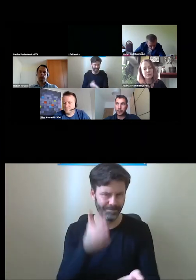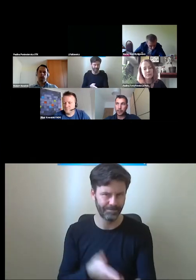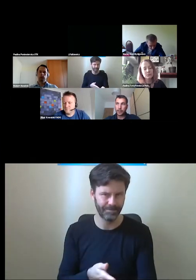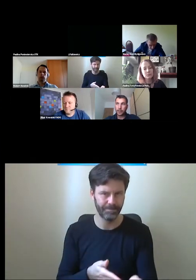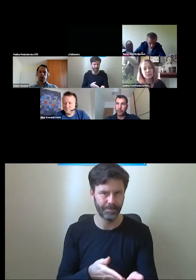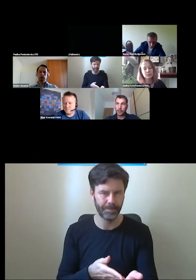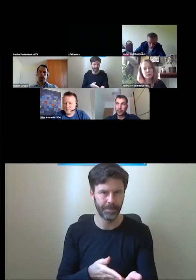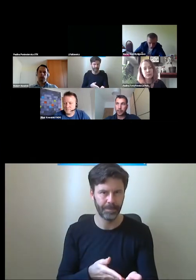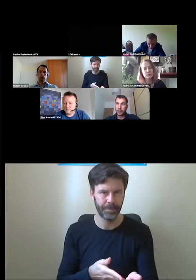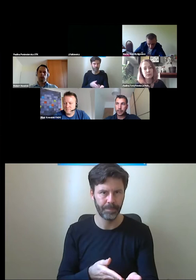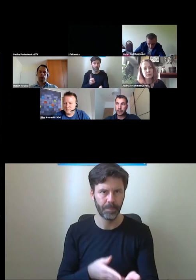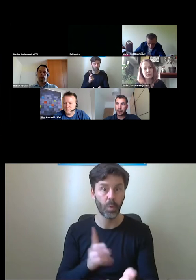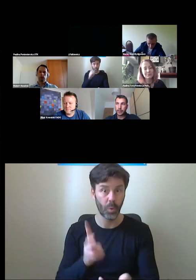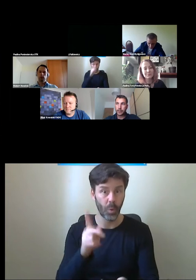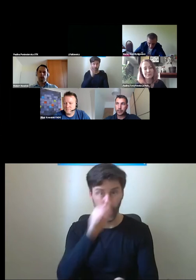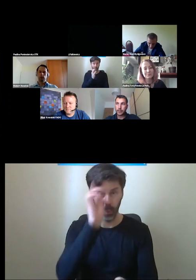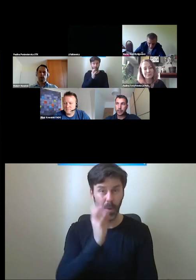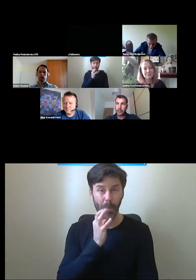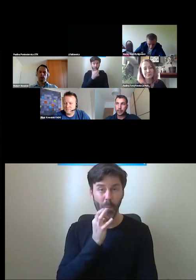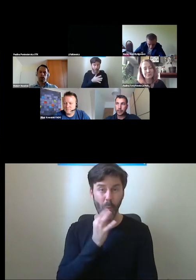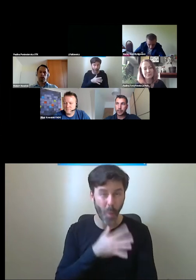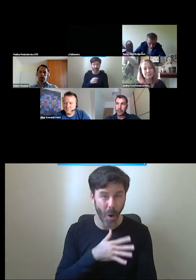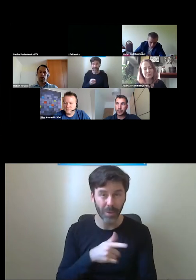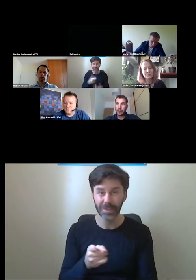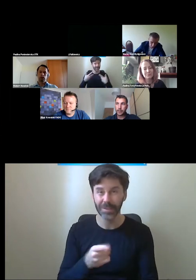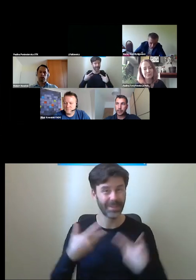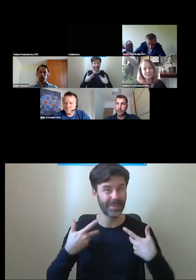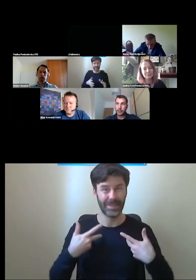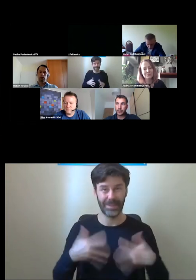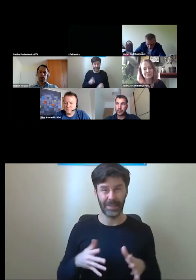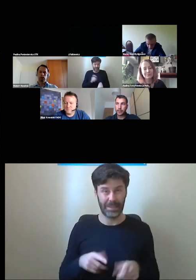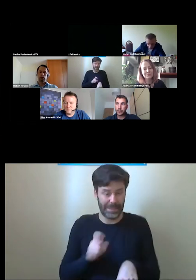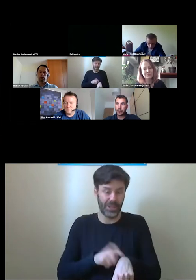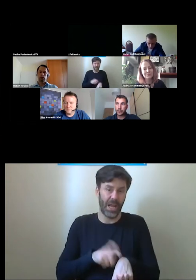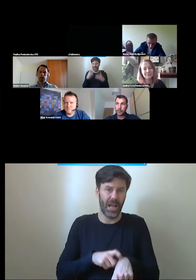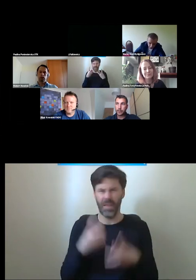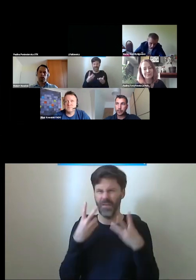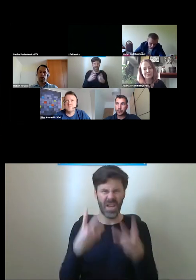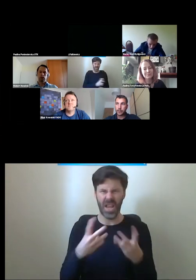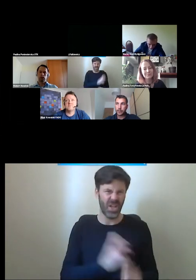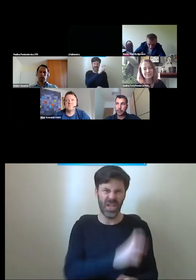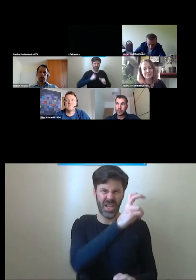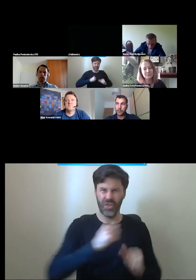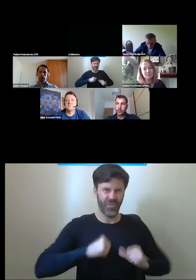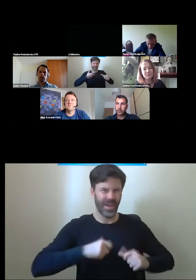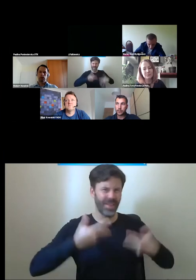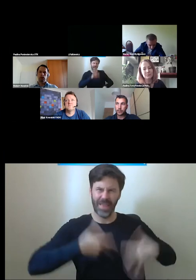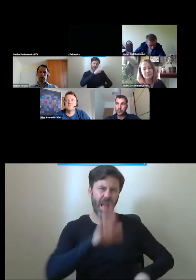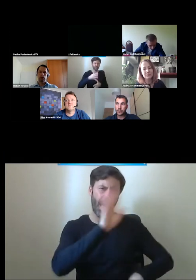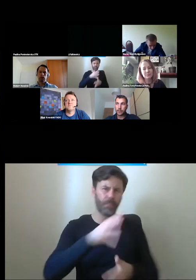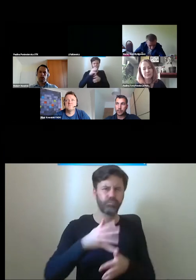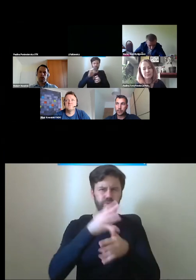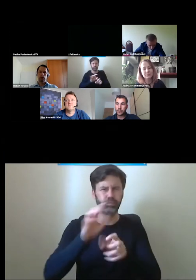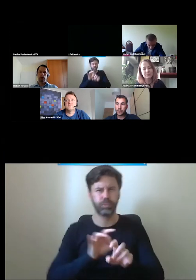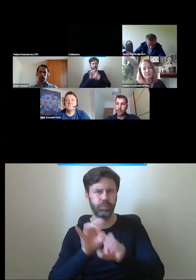młodszy użytkownik nie jest zainteresowany nawet stratą kilku sekund, żeby tam czekać na windę czy iść dłużej. On chce szybko się przedostać na